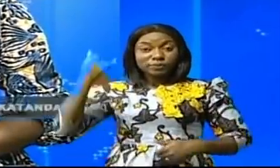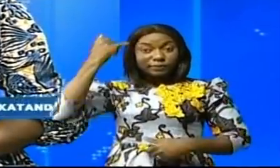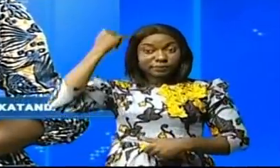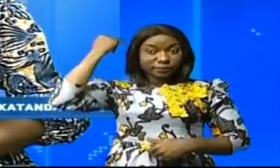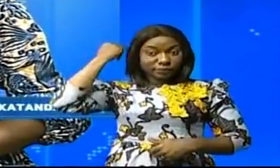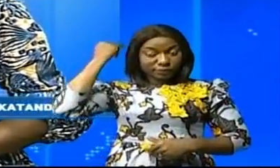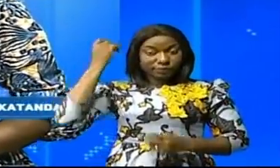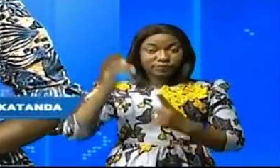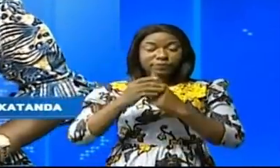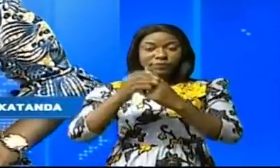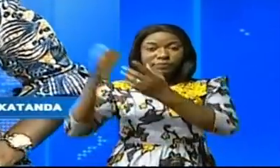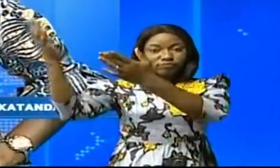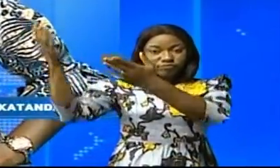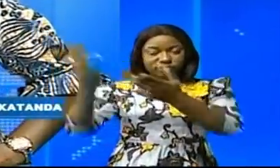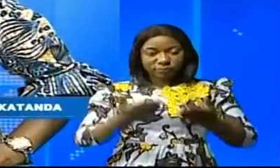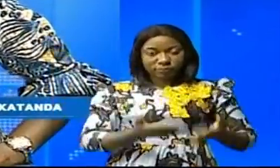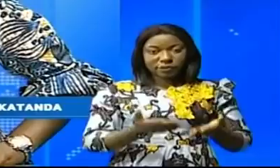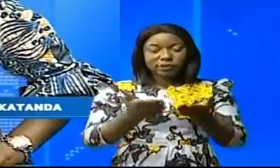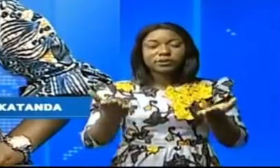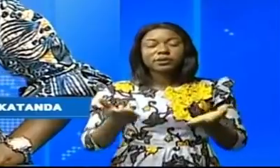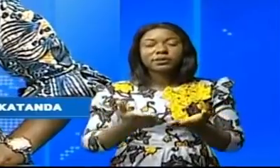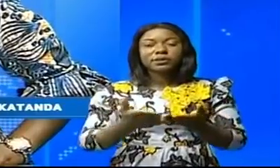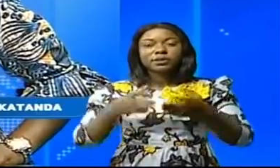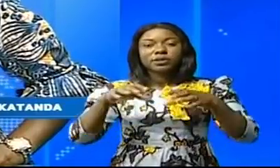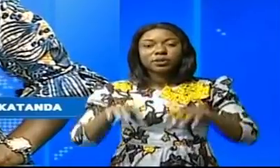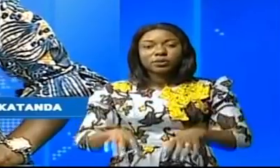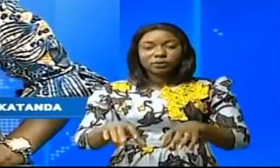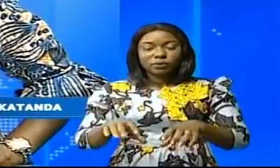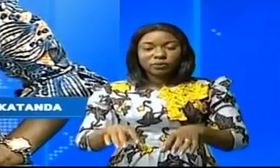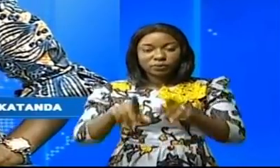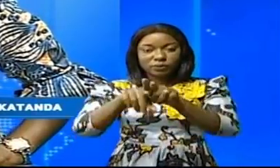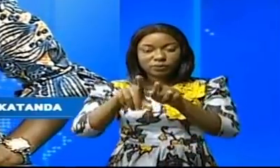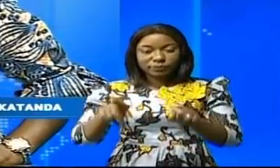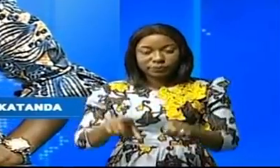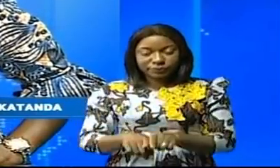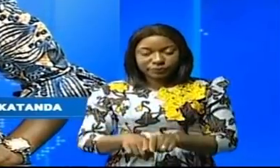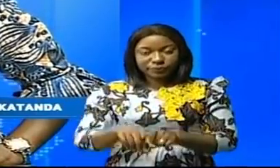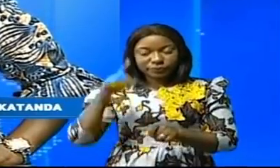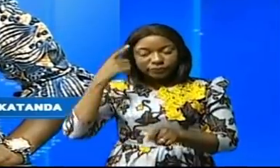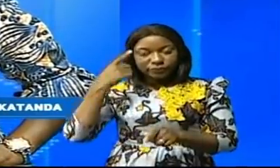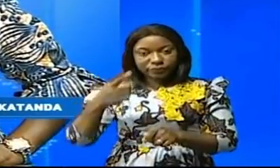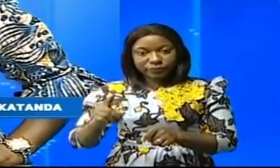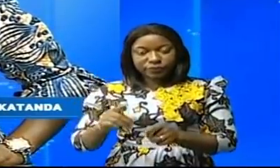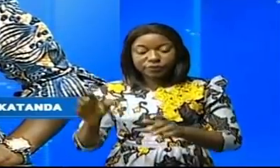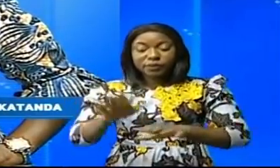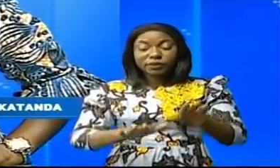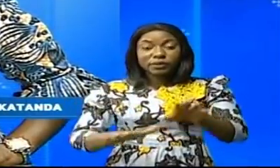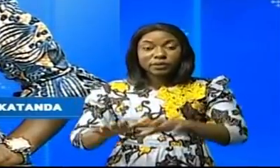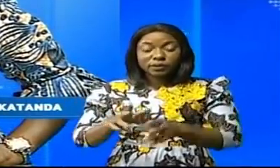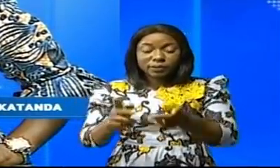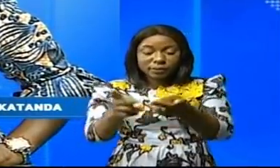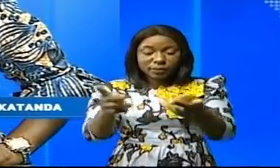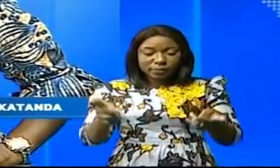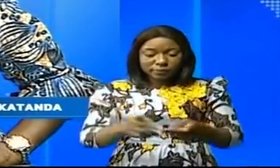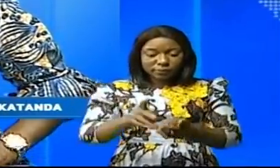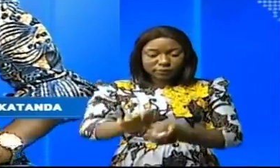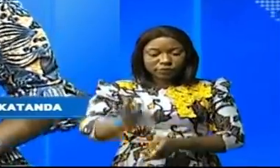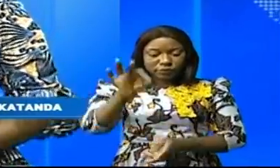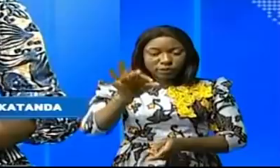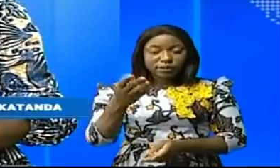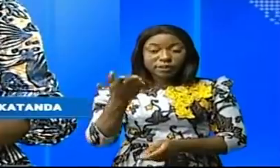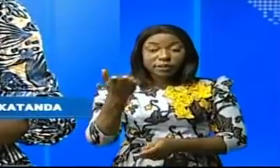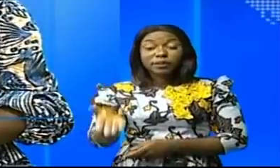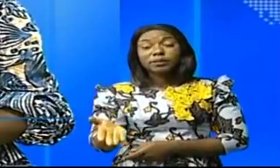Lumumba, Serra, arrive bientôt en République démocratique du Congo. Le site où il sera placé